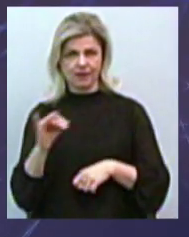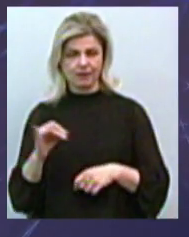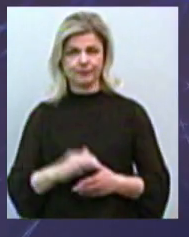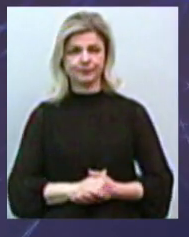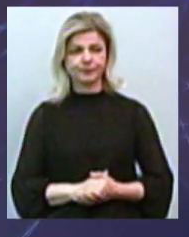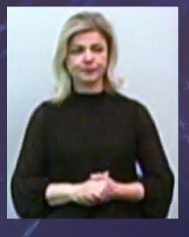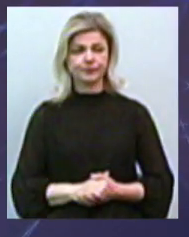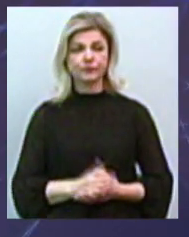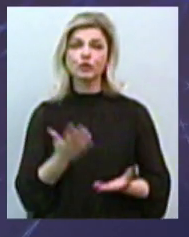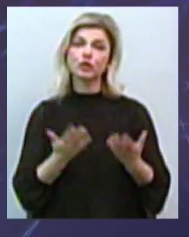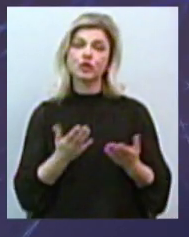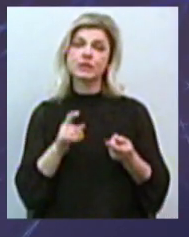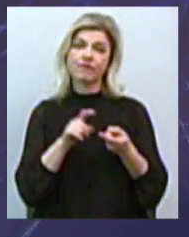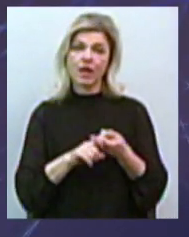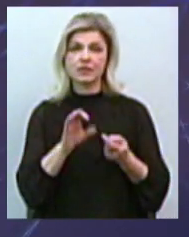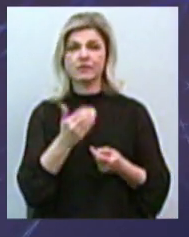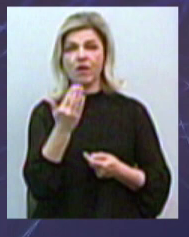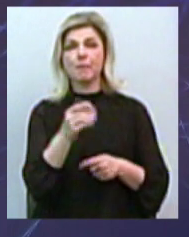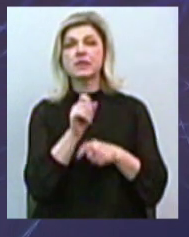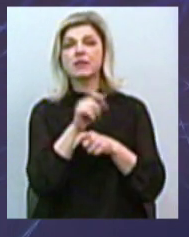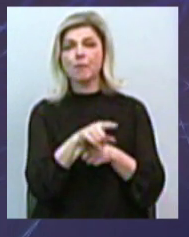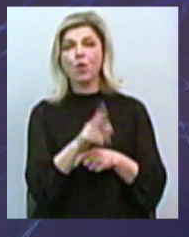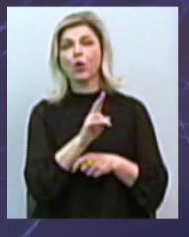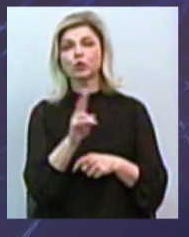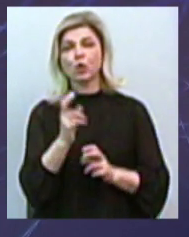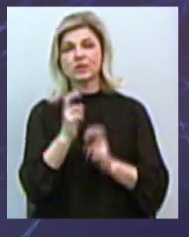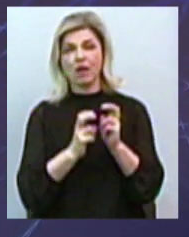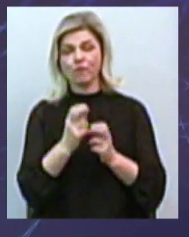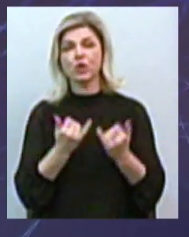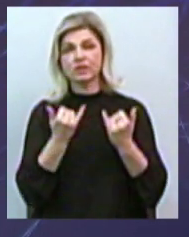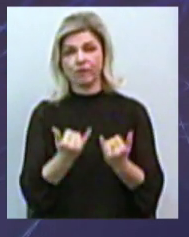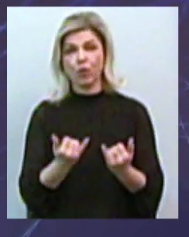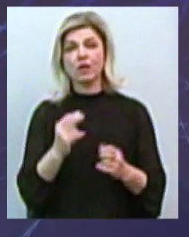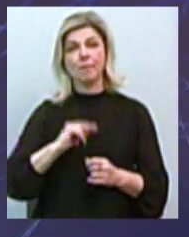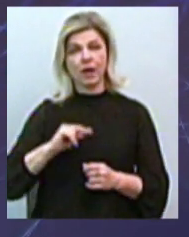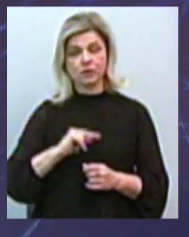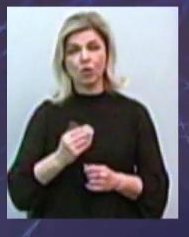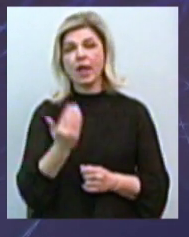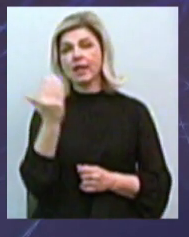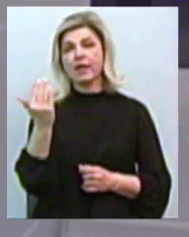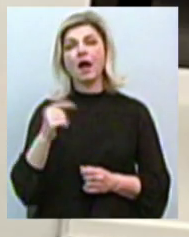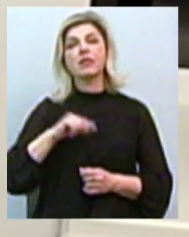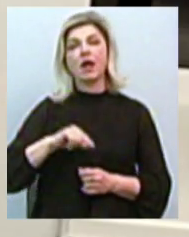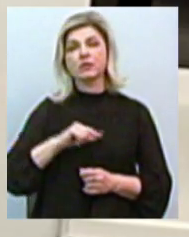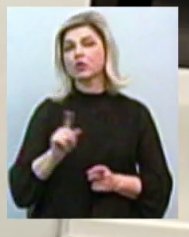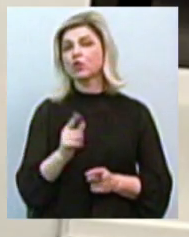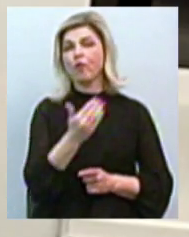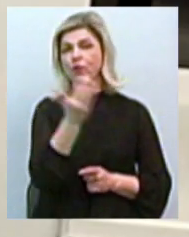чи зв'язувалися з вами замовники, ті, з якими завод сьогодні вже працює, їх настрої, що вони вам говорять?